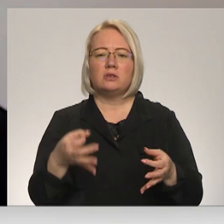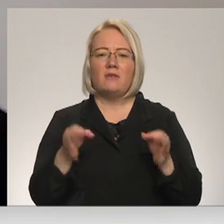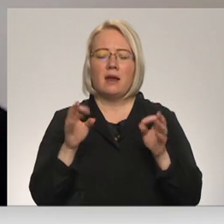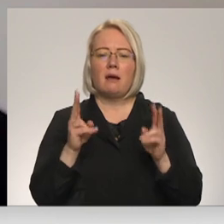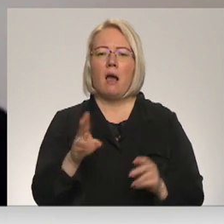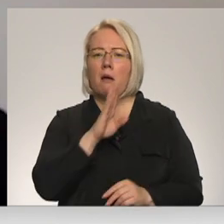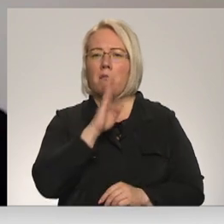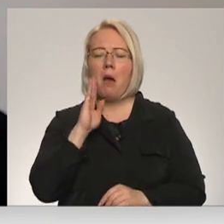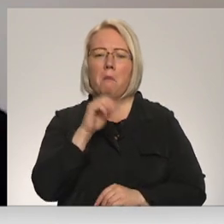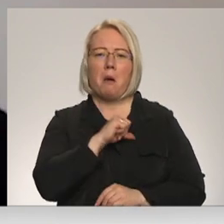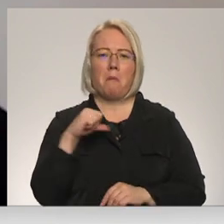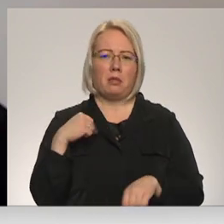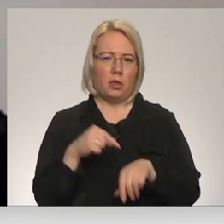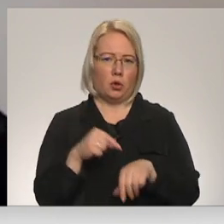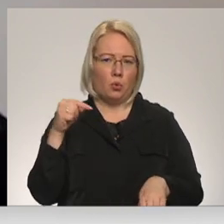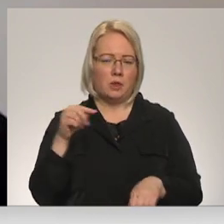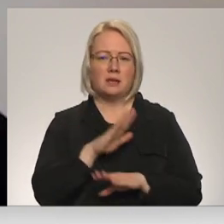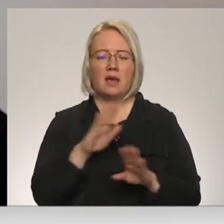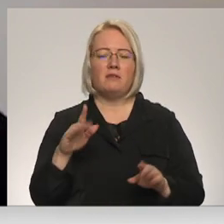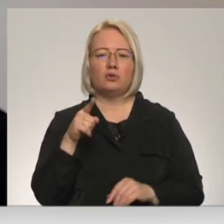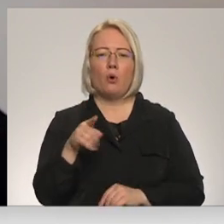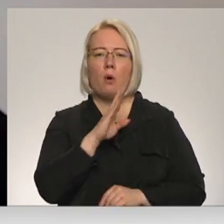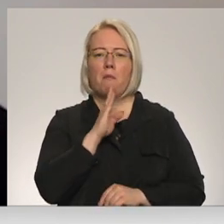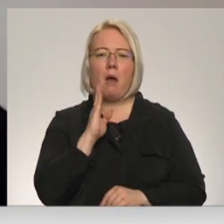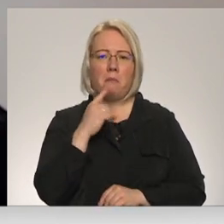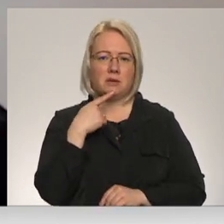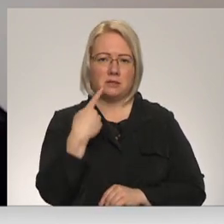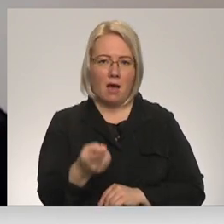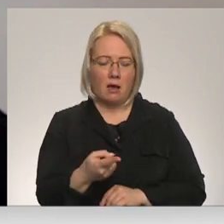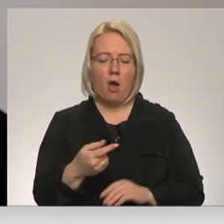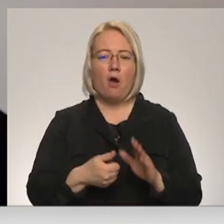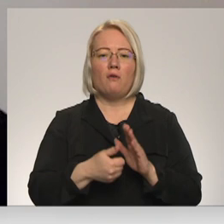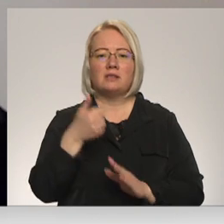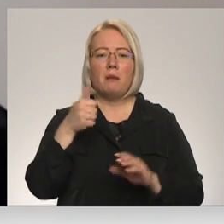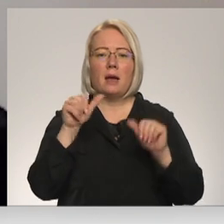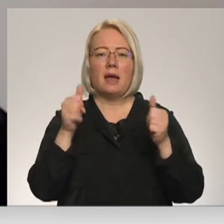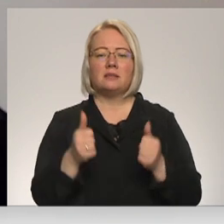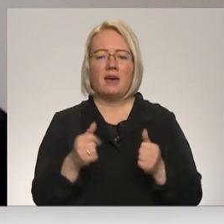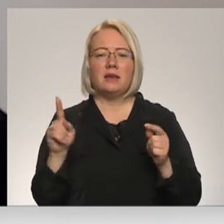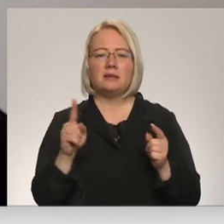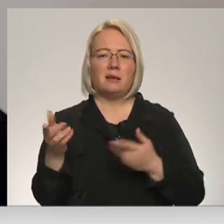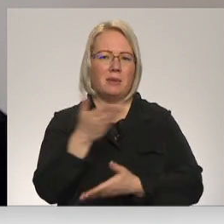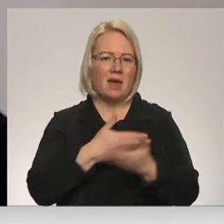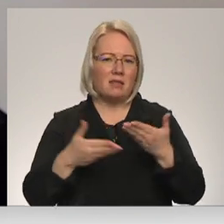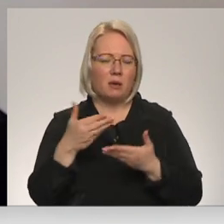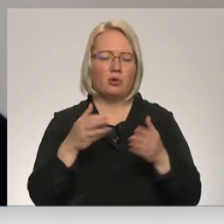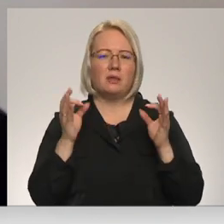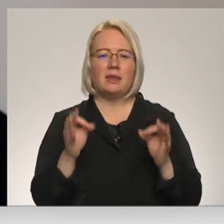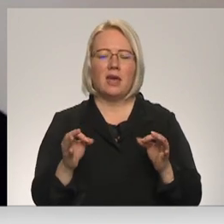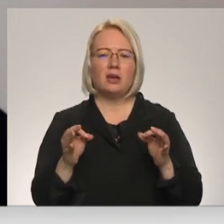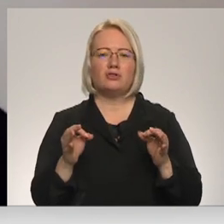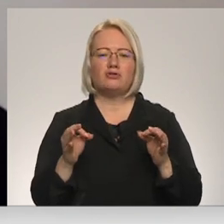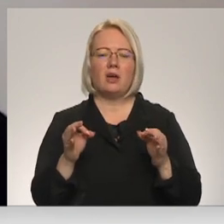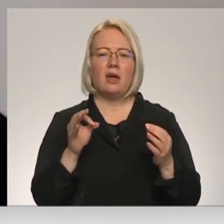mamma pati jūtās nekā tas, ko viņi saka. Tas labākais veids arī, kā mījadarboties, ir noteikti vērts ķermenisko